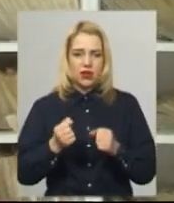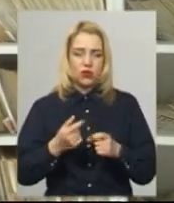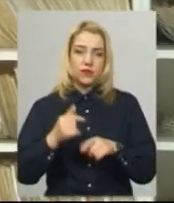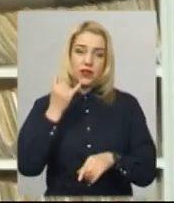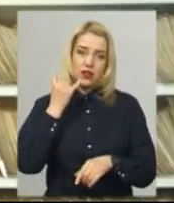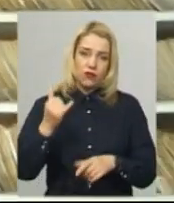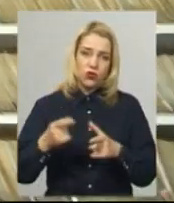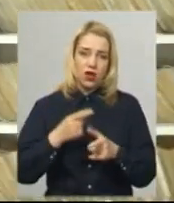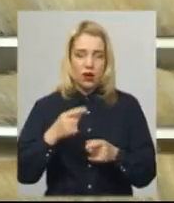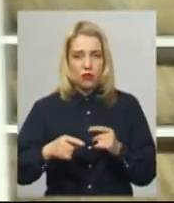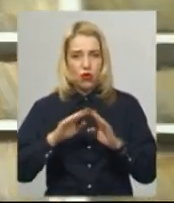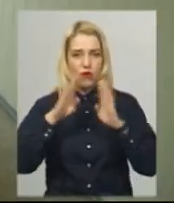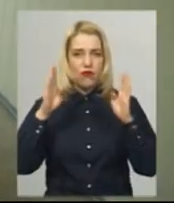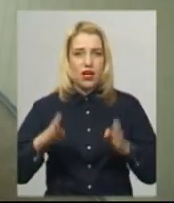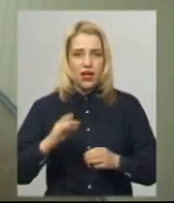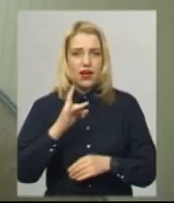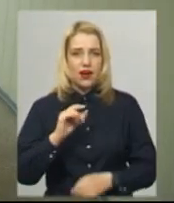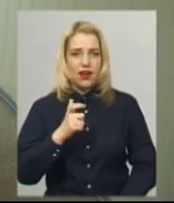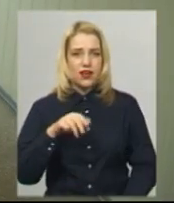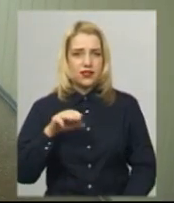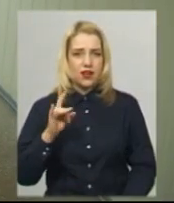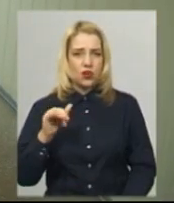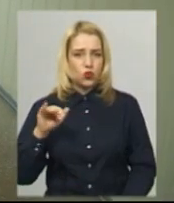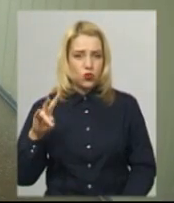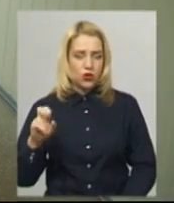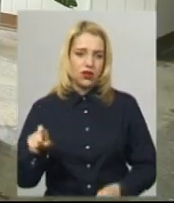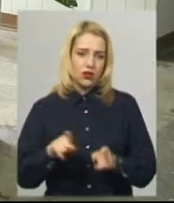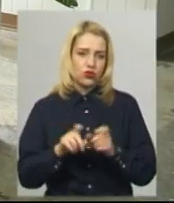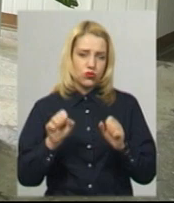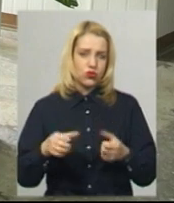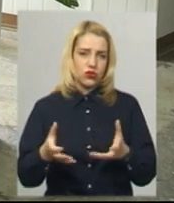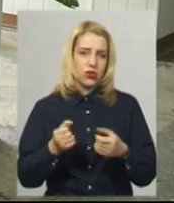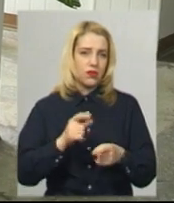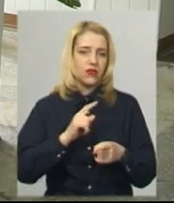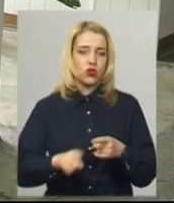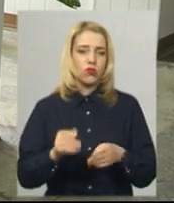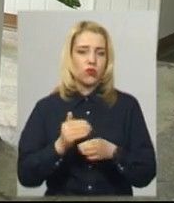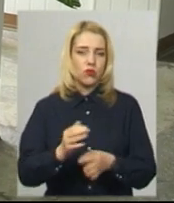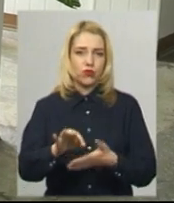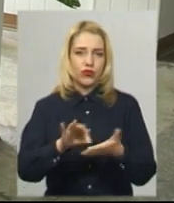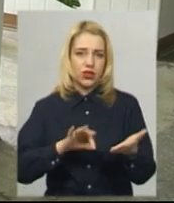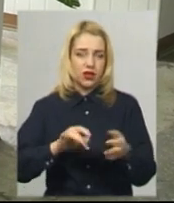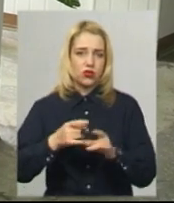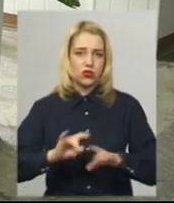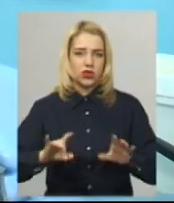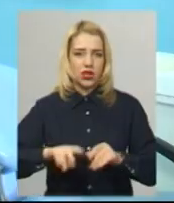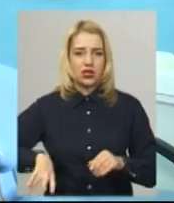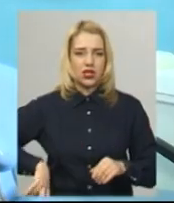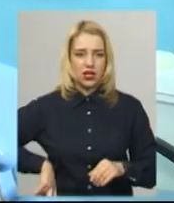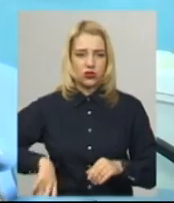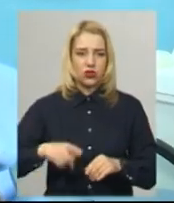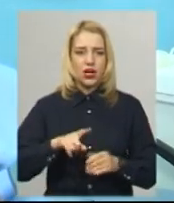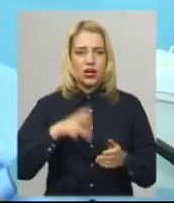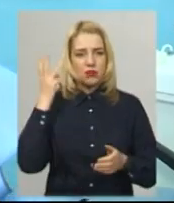безпосередньо у реєстратурі. Зараз у поліклініці можна, як і раніше, отримати невідкладну допомогу одразу, каже медичний директор Хмельницького міського